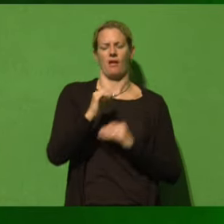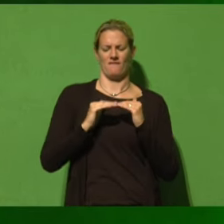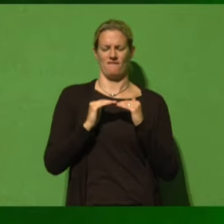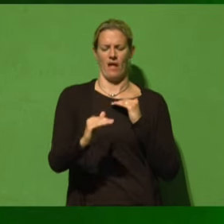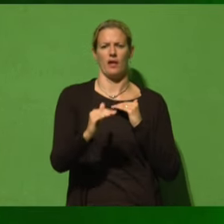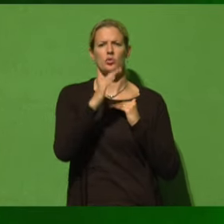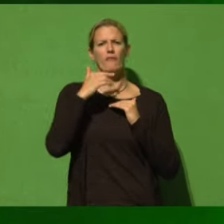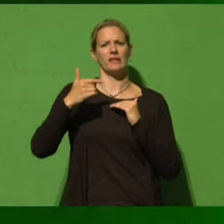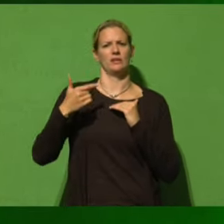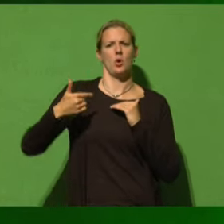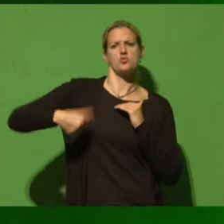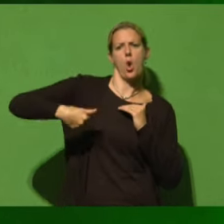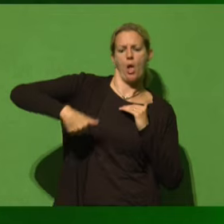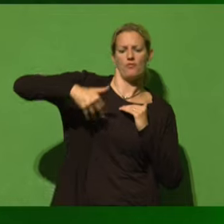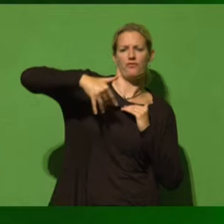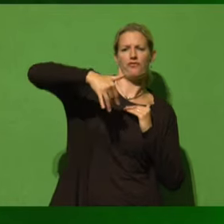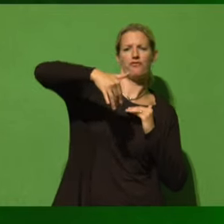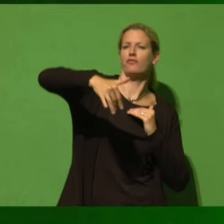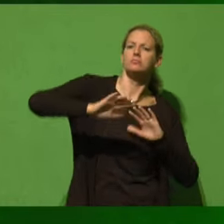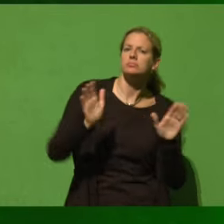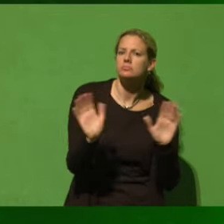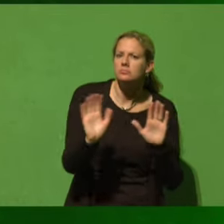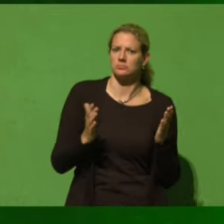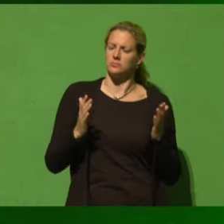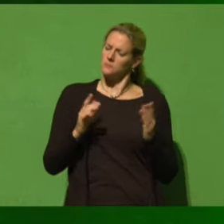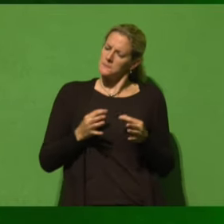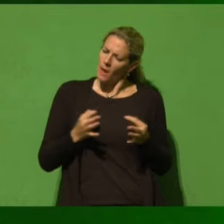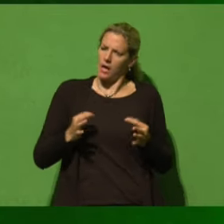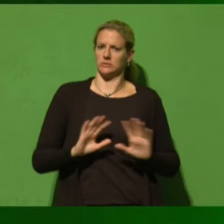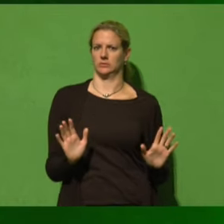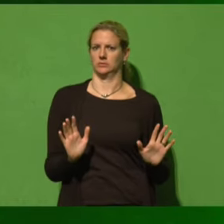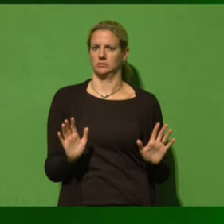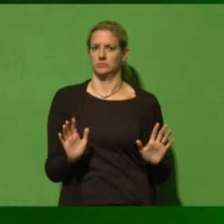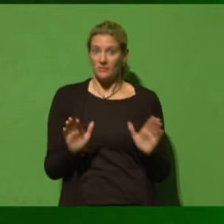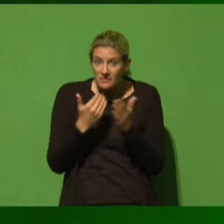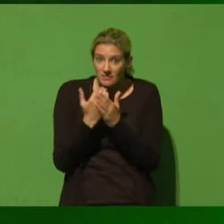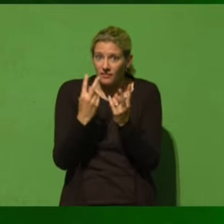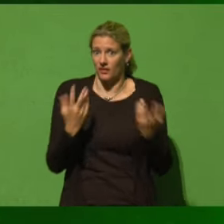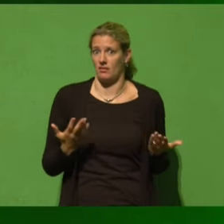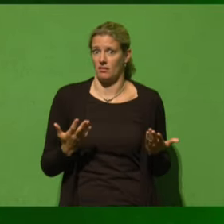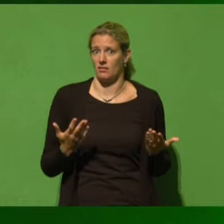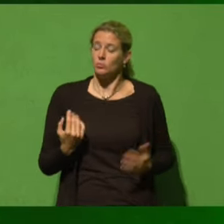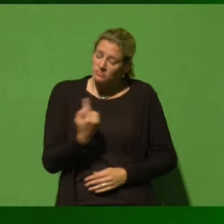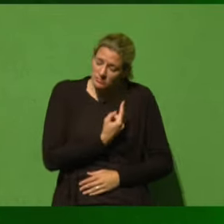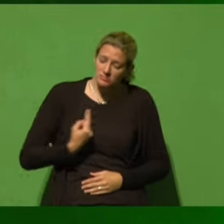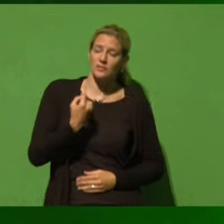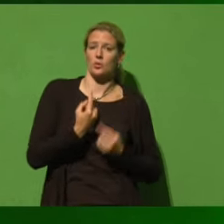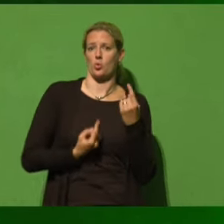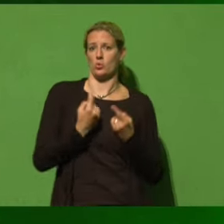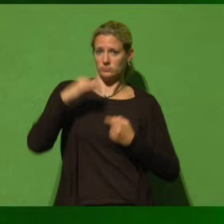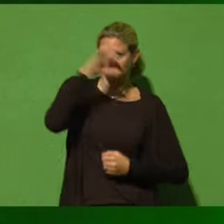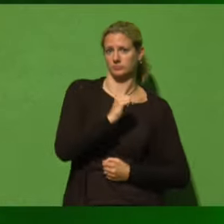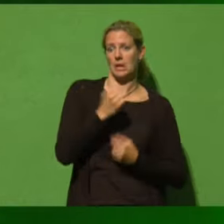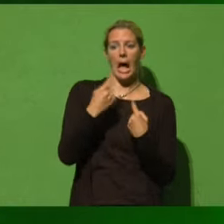damit die Artenvielfalt unter der Gülle ertrinken. Nämlich darauf kommt es an. Darauf kommt es an und nur wir Grüne, es gibt keine